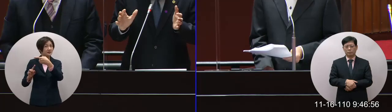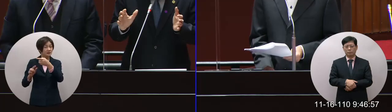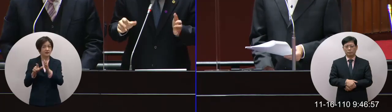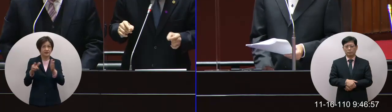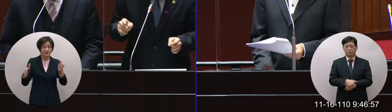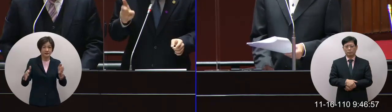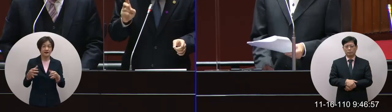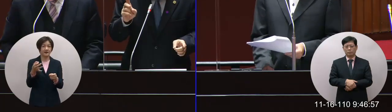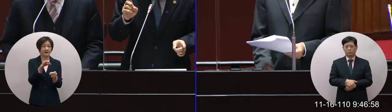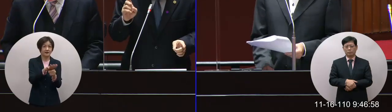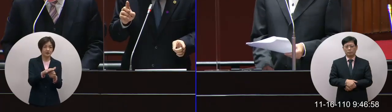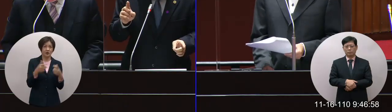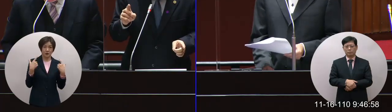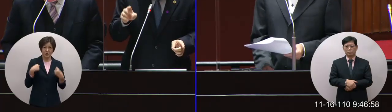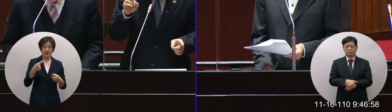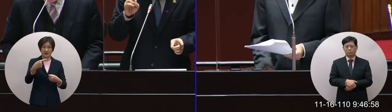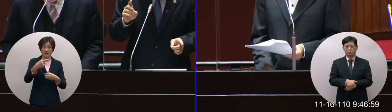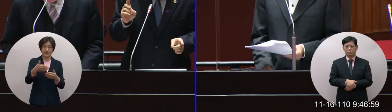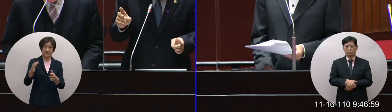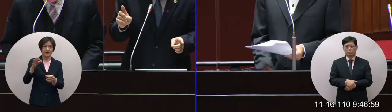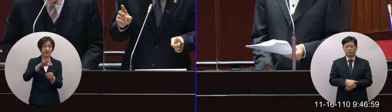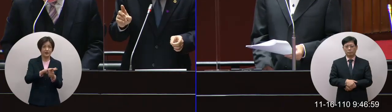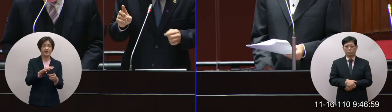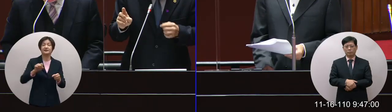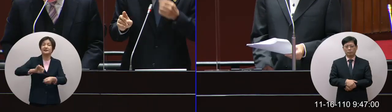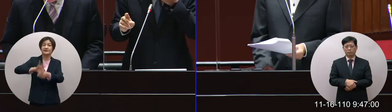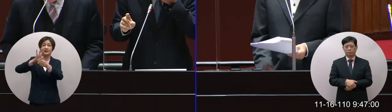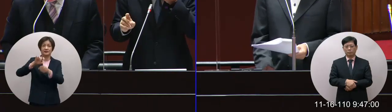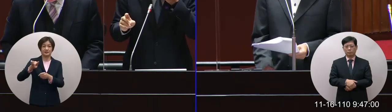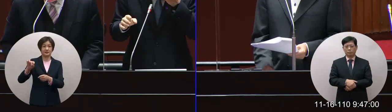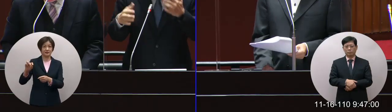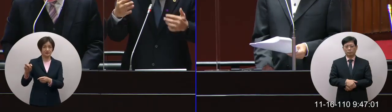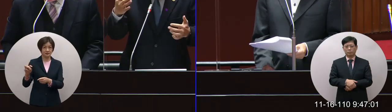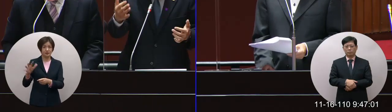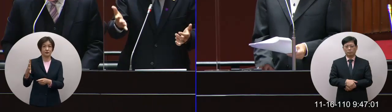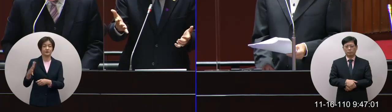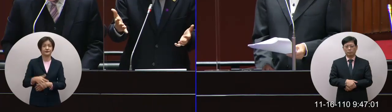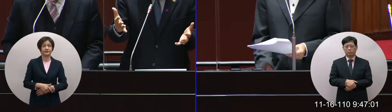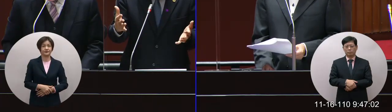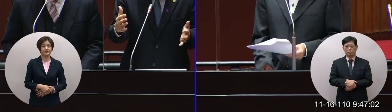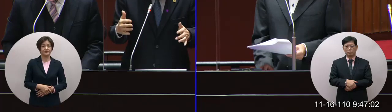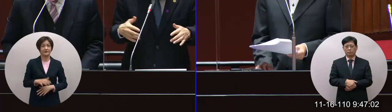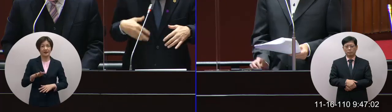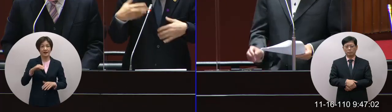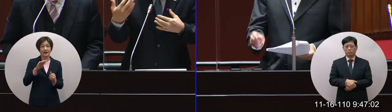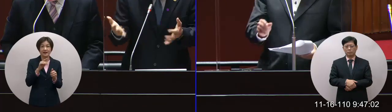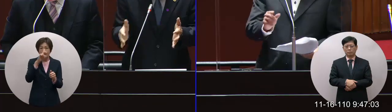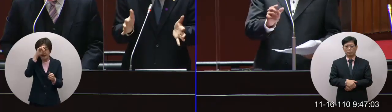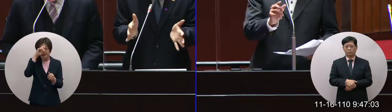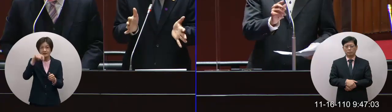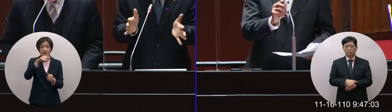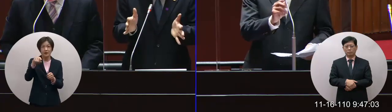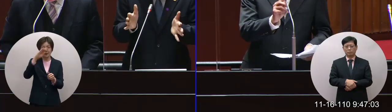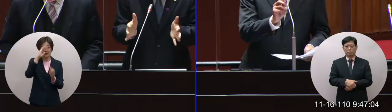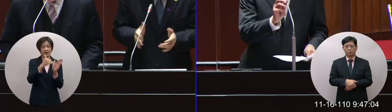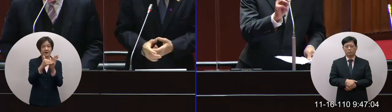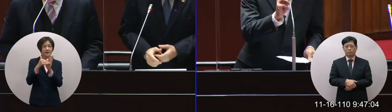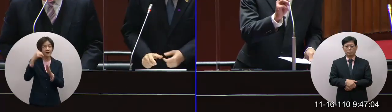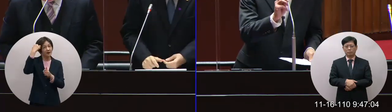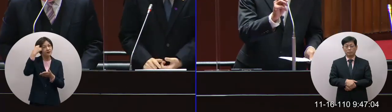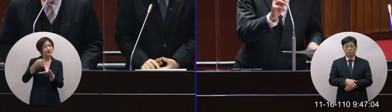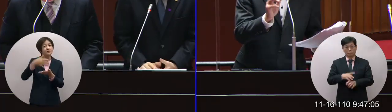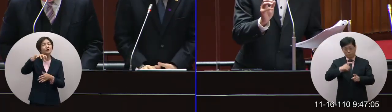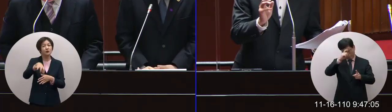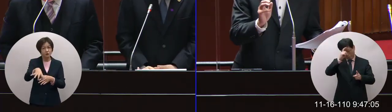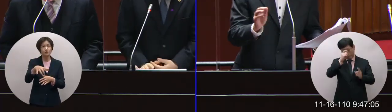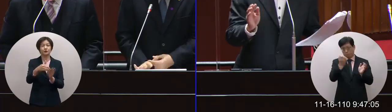補貼本來一晃是一千塊現在變成一千五百塊這意思是說讓這些黃燈禮數他更有意願去調整這個工序